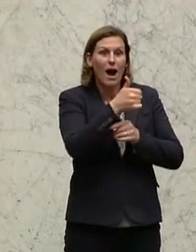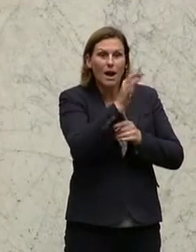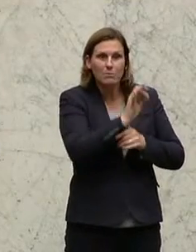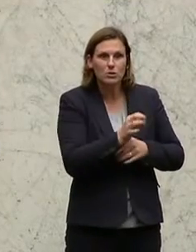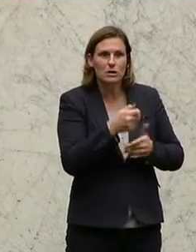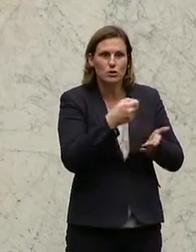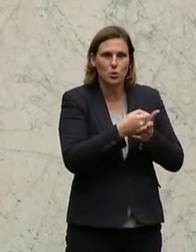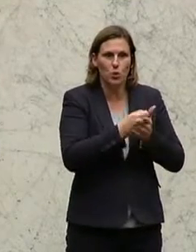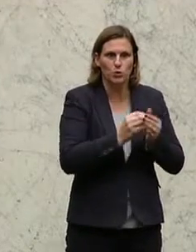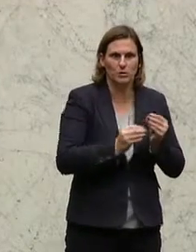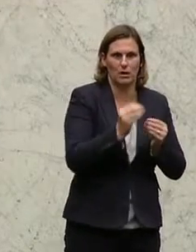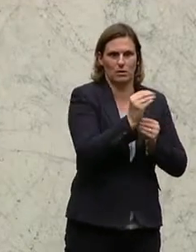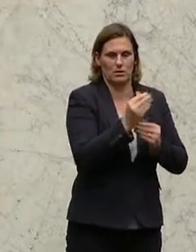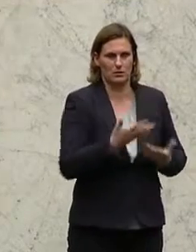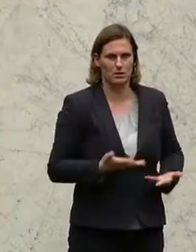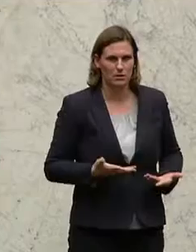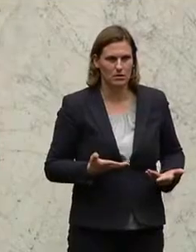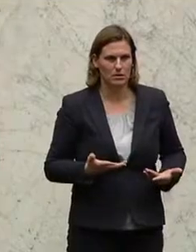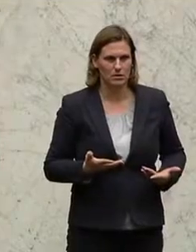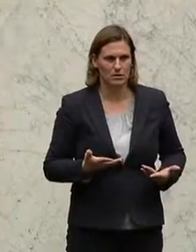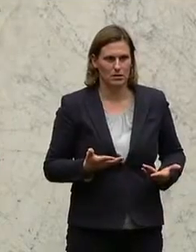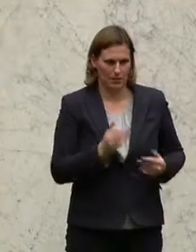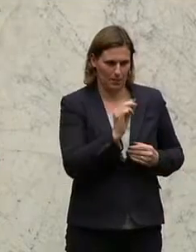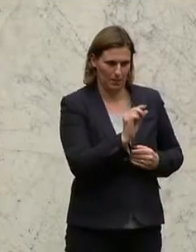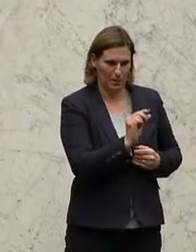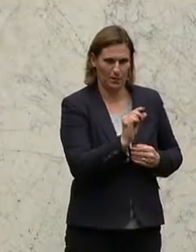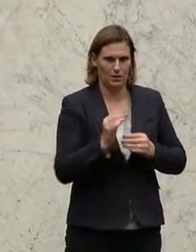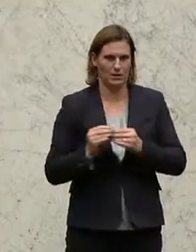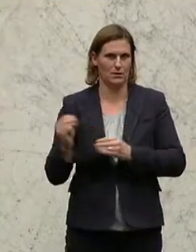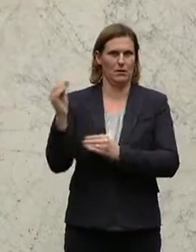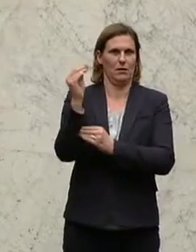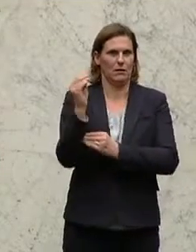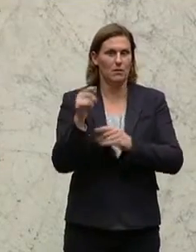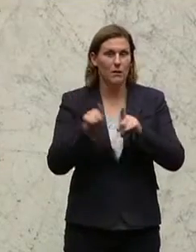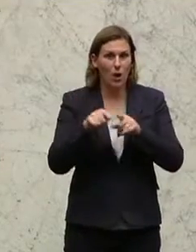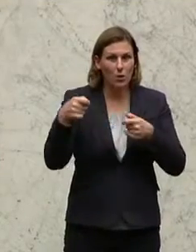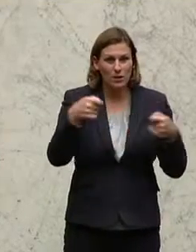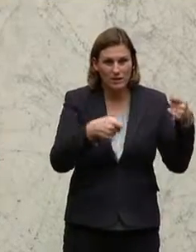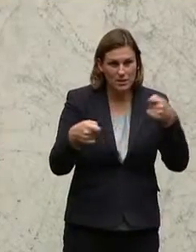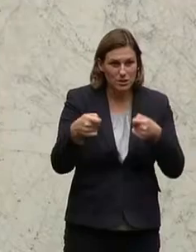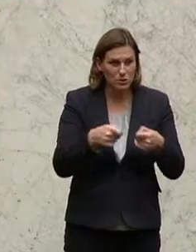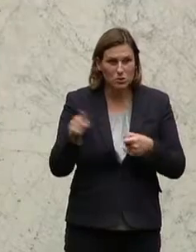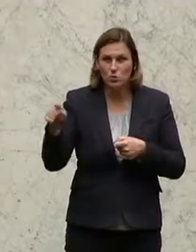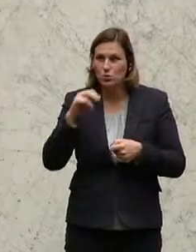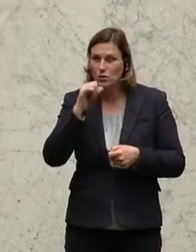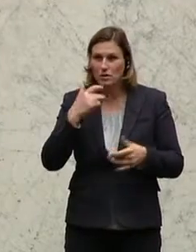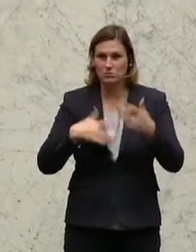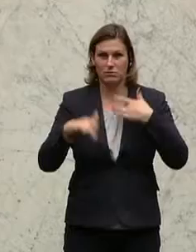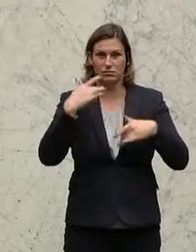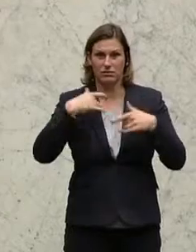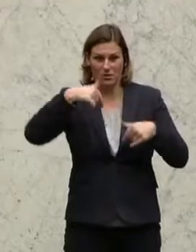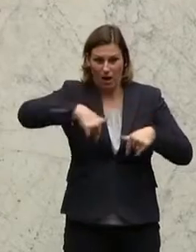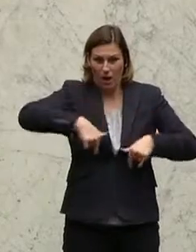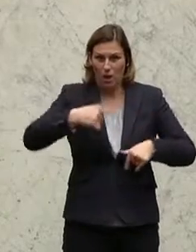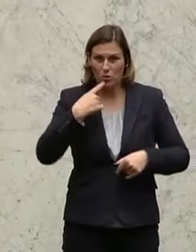Kostensteigerung. Ja, das sind auch Investitionen, nur auch Sie werden es nicht bestreiten. Sie haben es ja hier auch gesagt, Herr